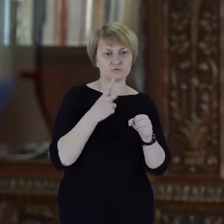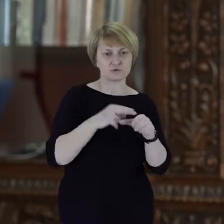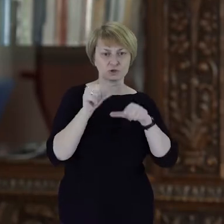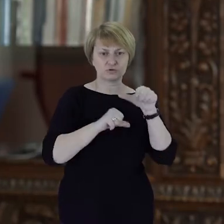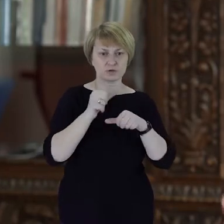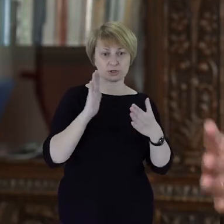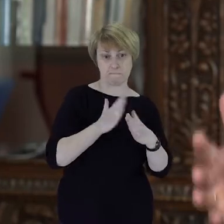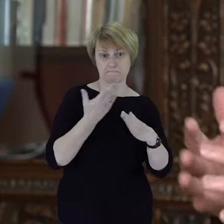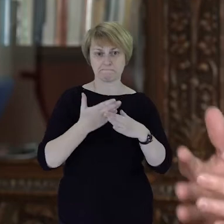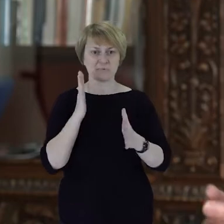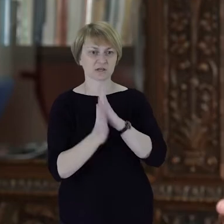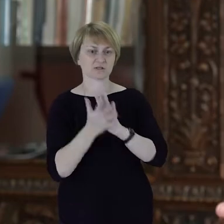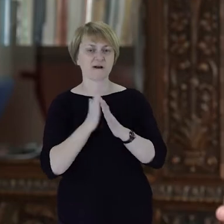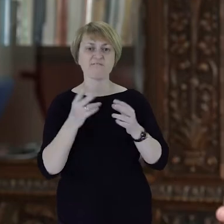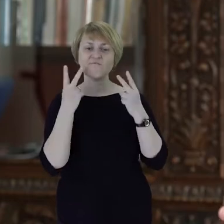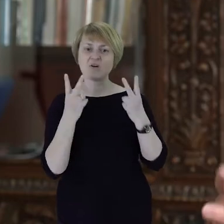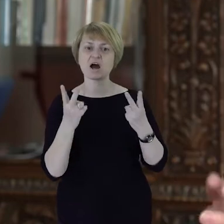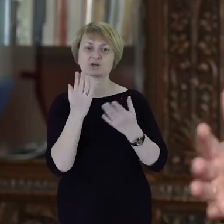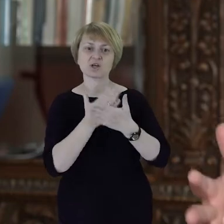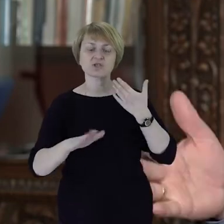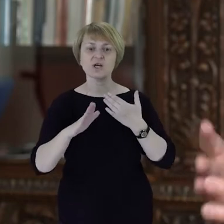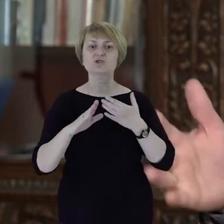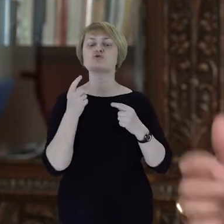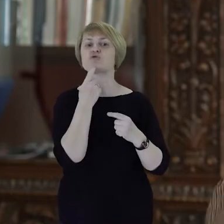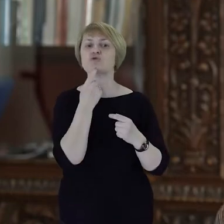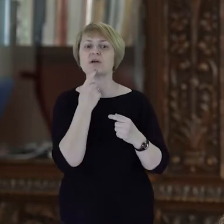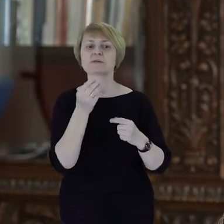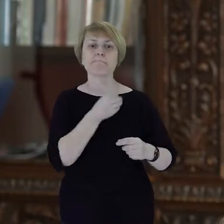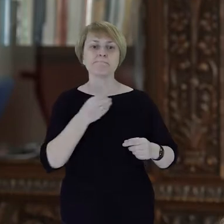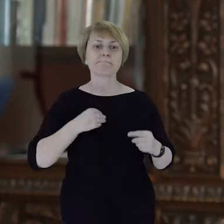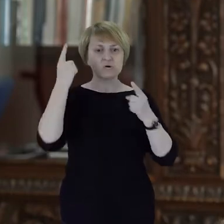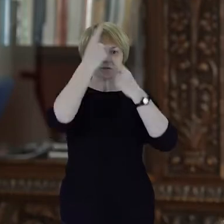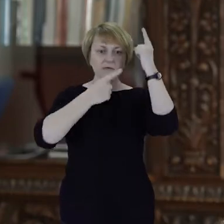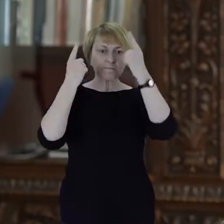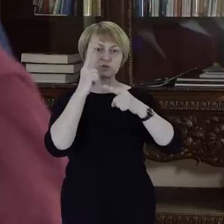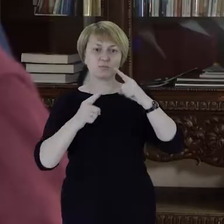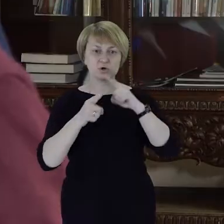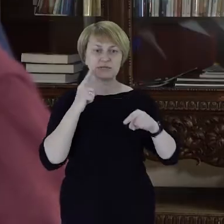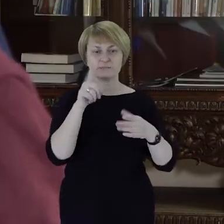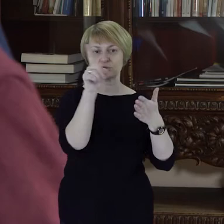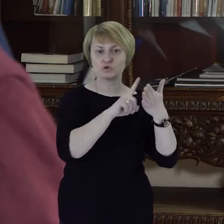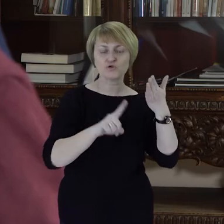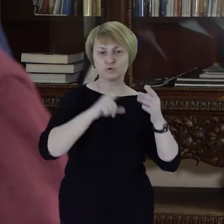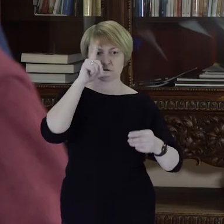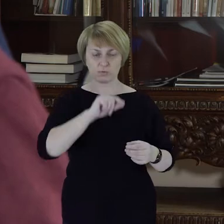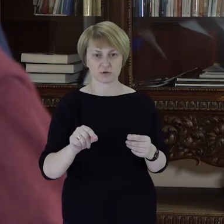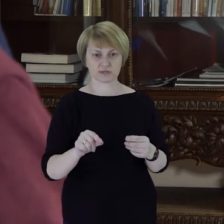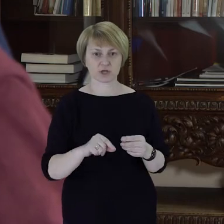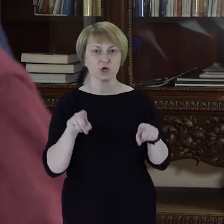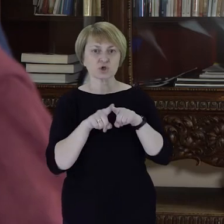ważną częścią tego, co dzisiaj nazywamy polską myślą polityczną w odniesieniu do Śląska Opolskiego. To samo też